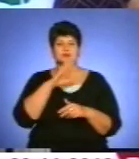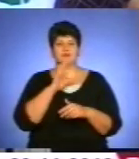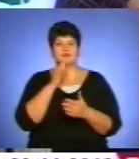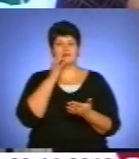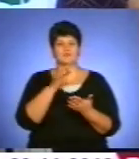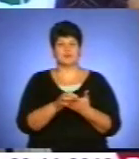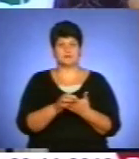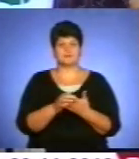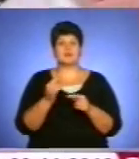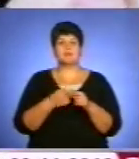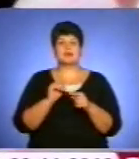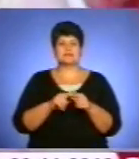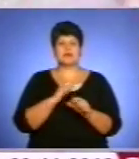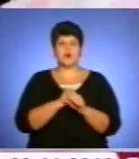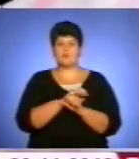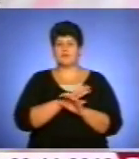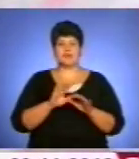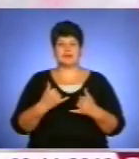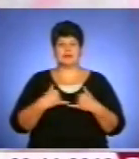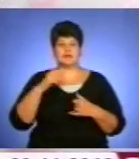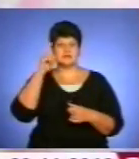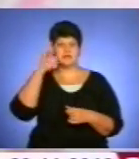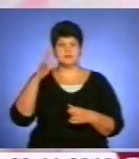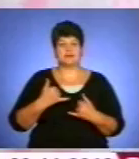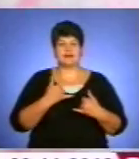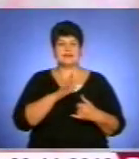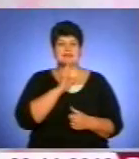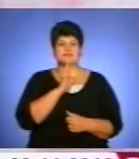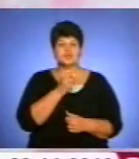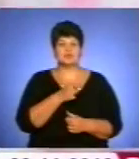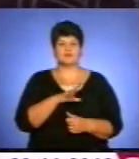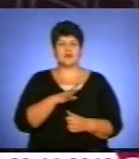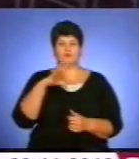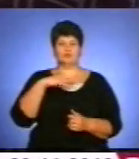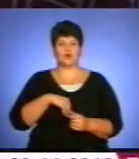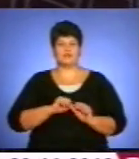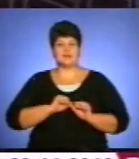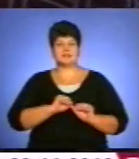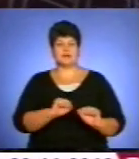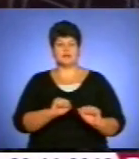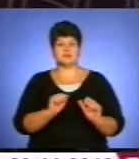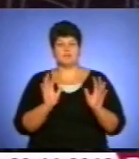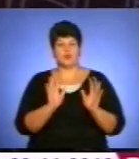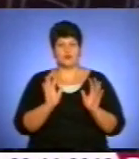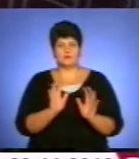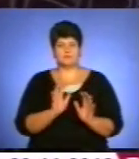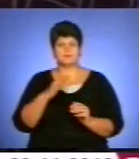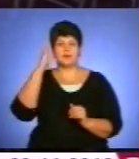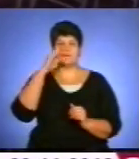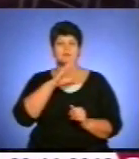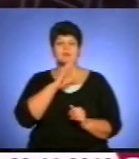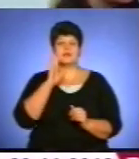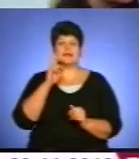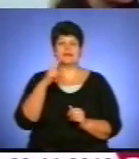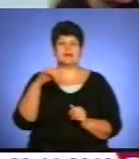відповіли – ми це робимо не для слави, а заради дівчинки, аби у неї був духовний захист та покровительство. Батьки Діани